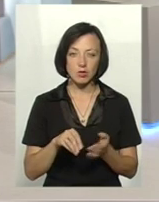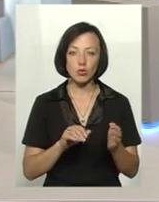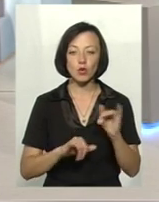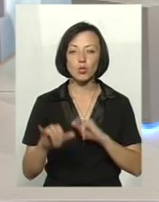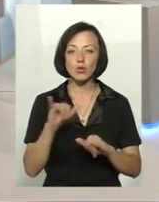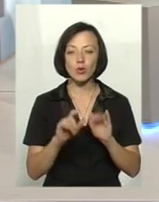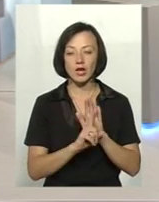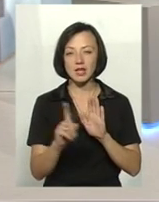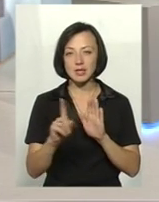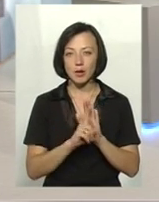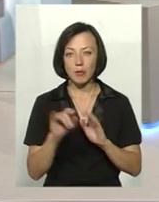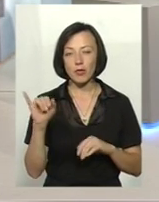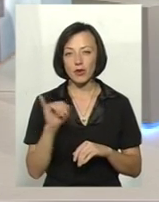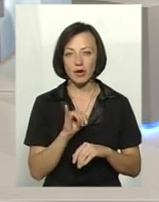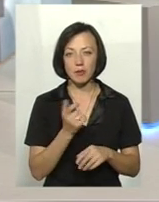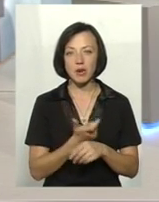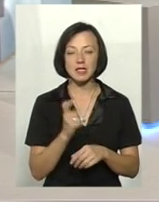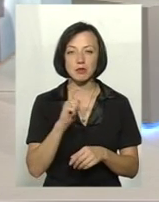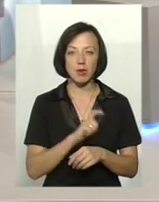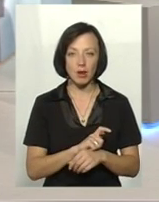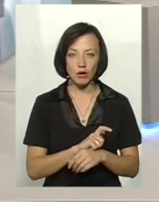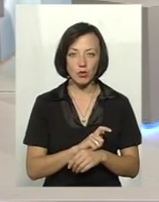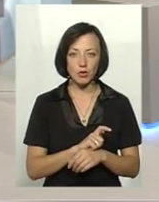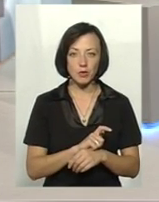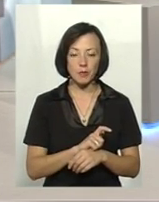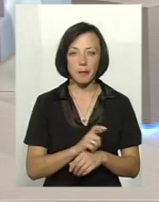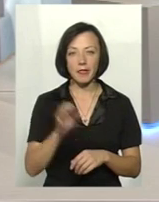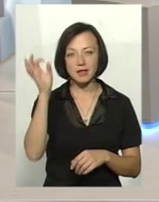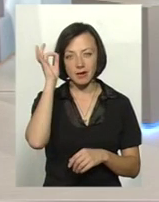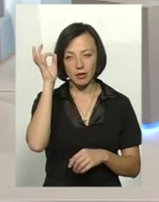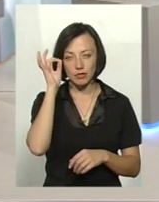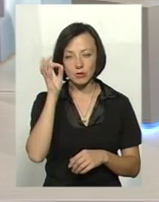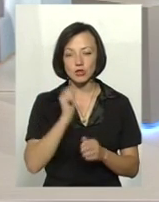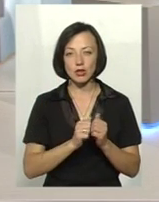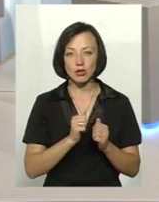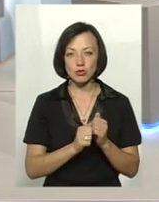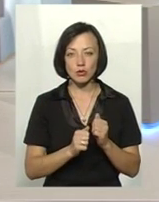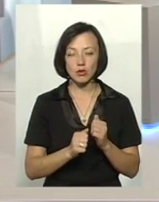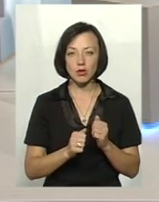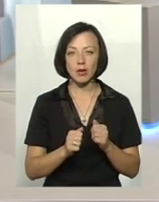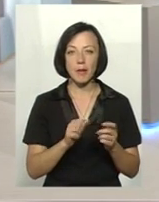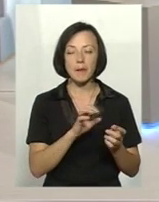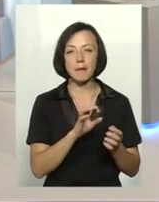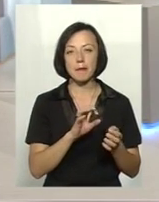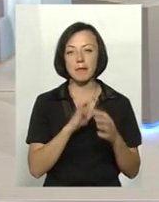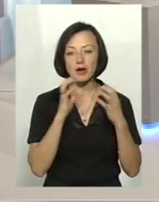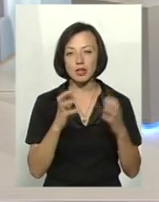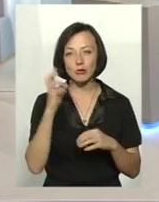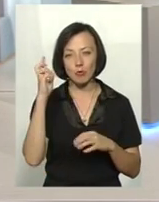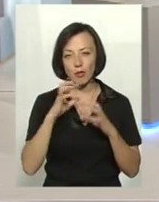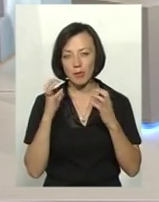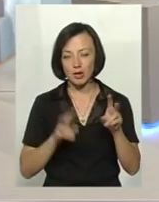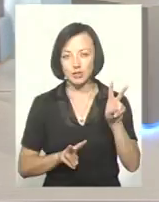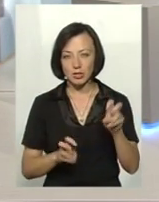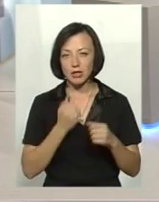кудою їздимо, і максимально згадувати часто приказку, що береженого б обережать.